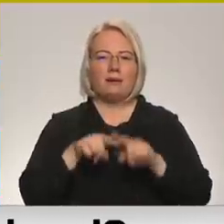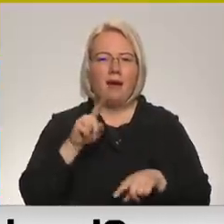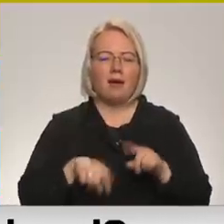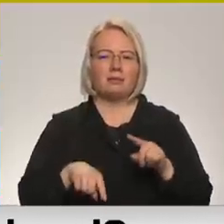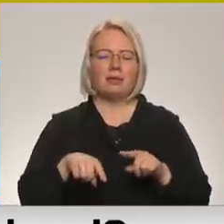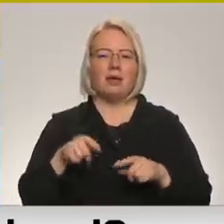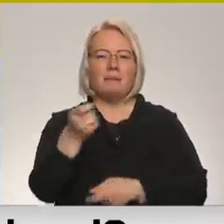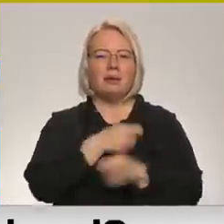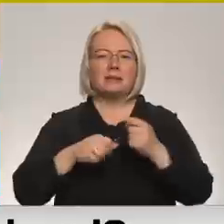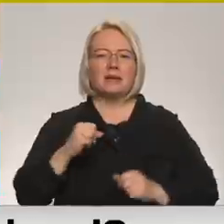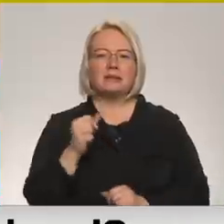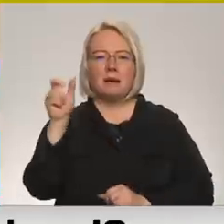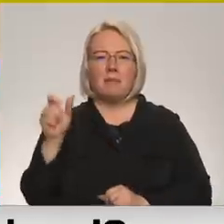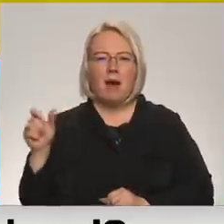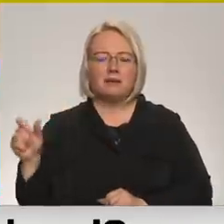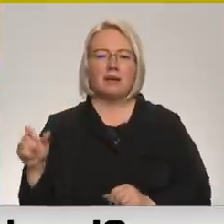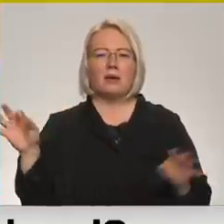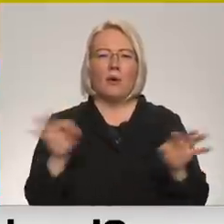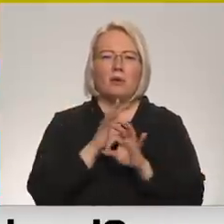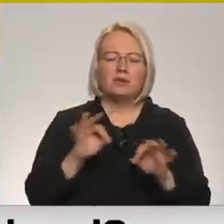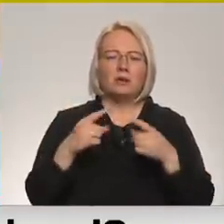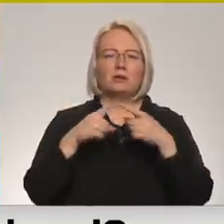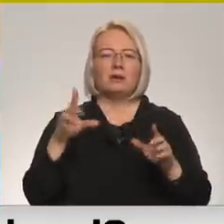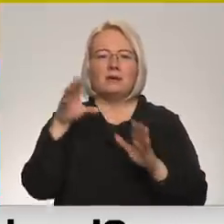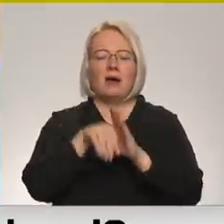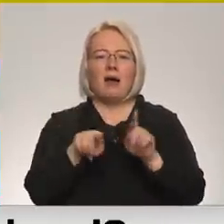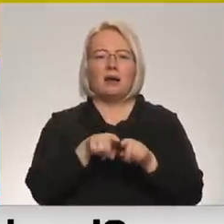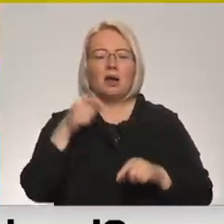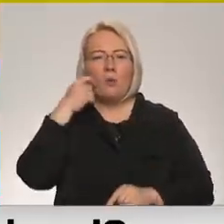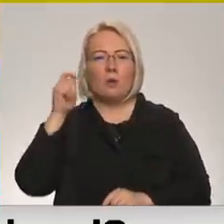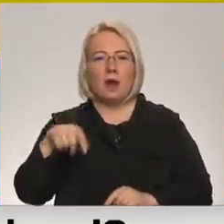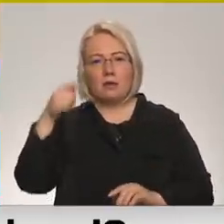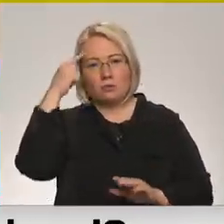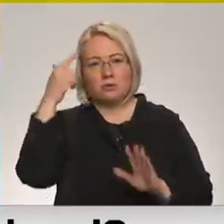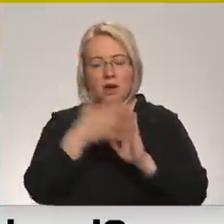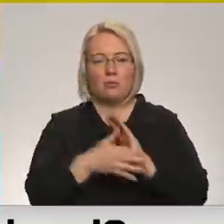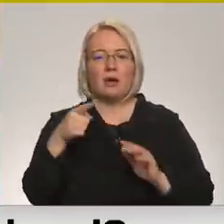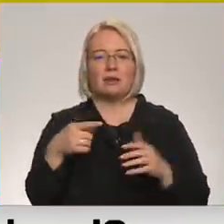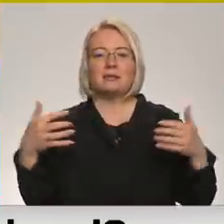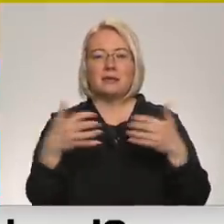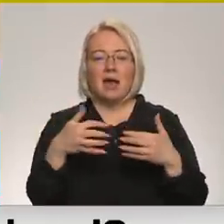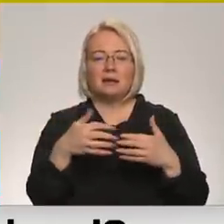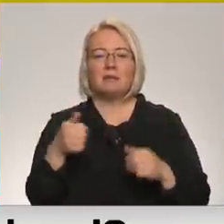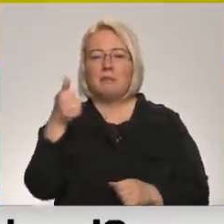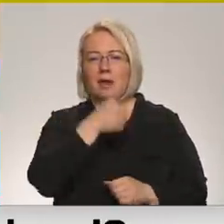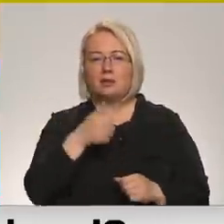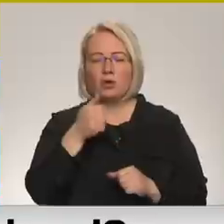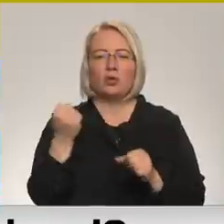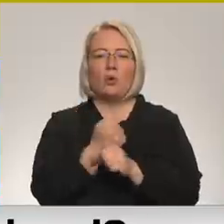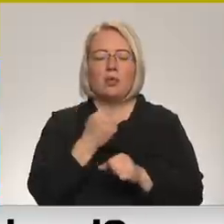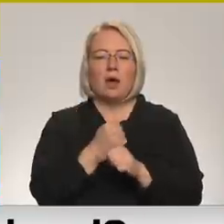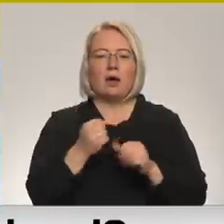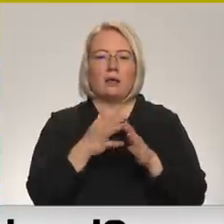koncerti, kas ir citās valstīs ieskaidot Ukrainā un kas saprot to, ka šis karš viņiem personīgi nodara lielu.